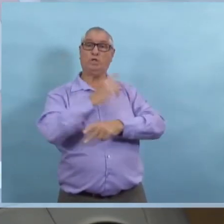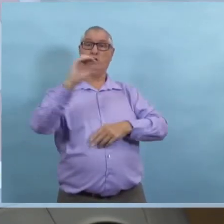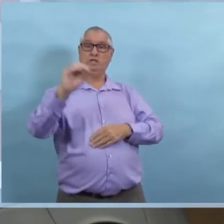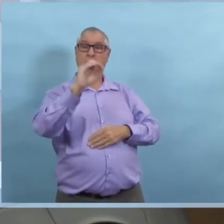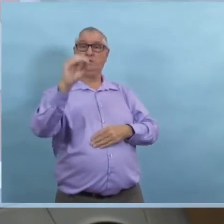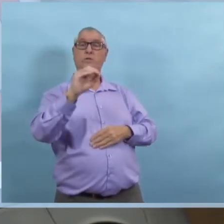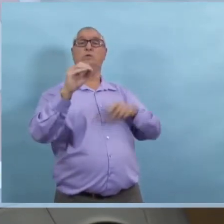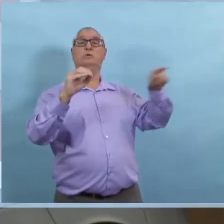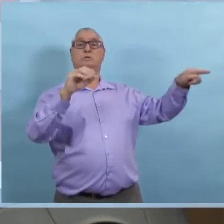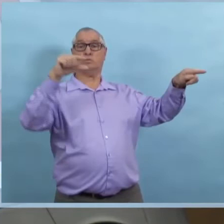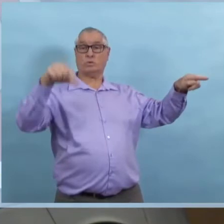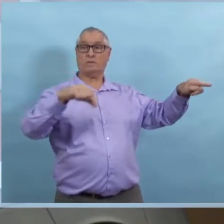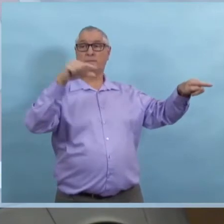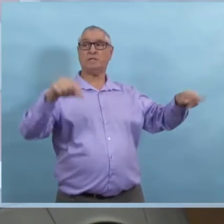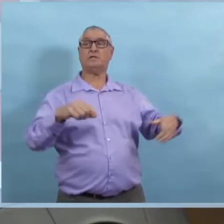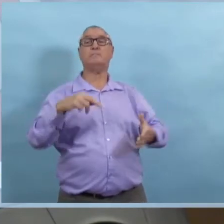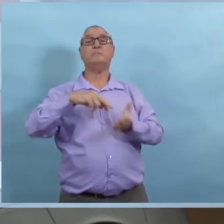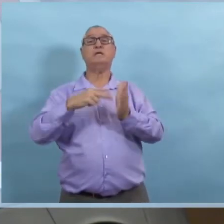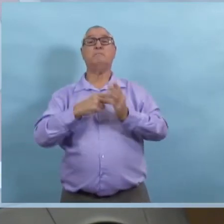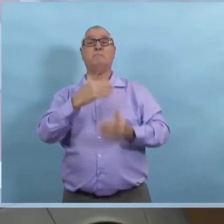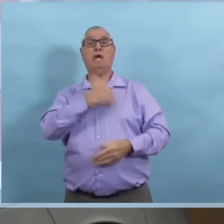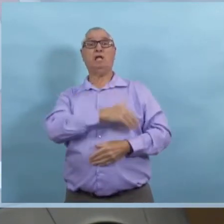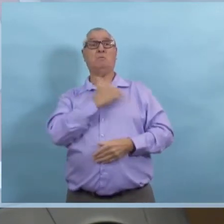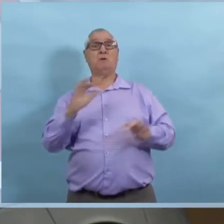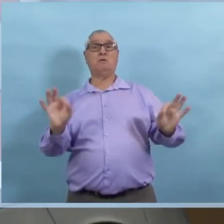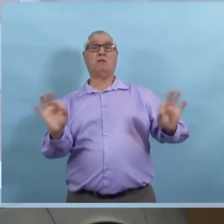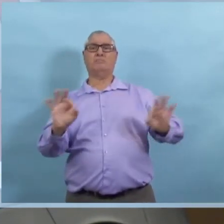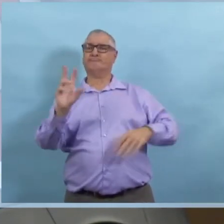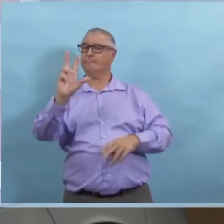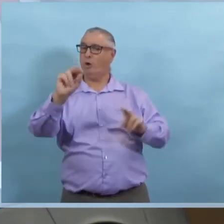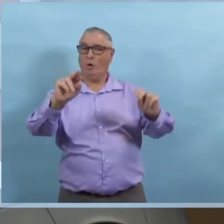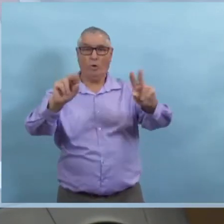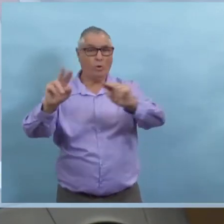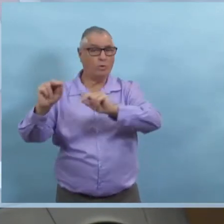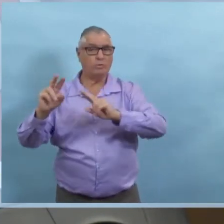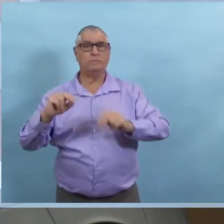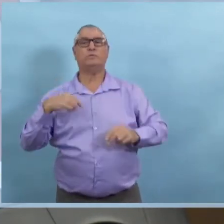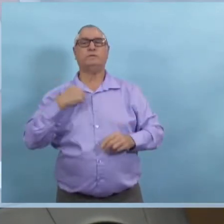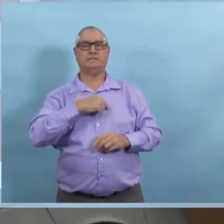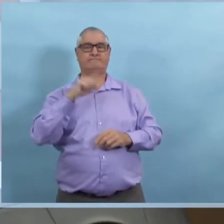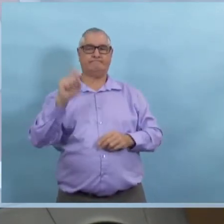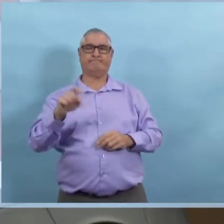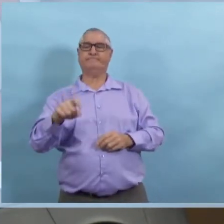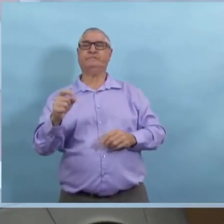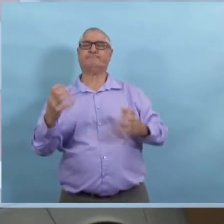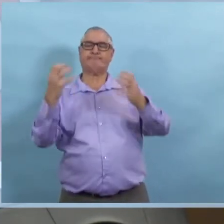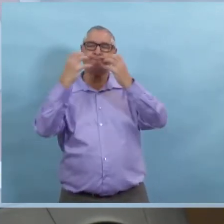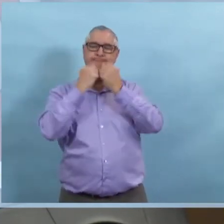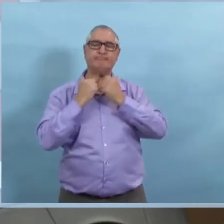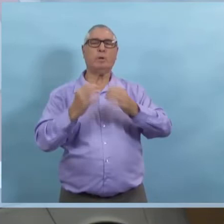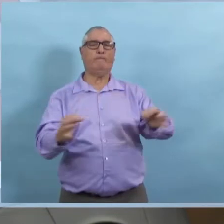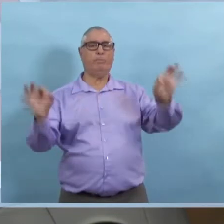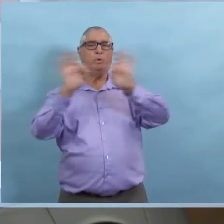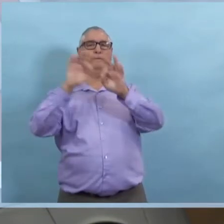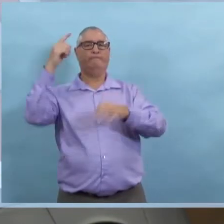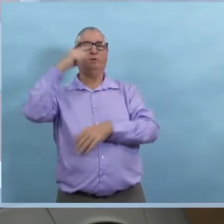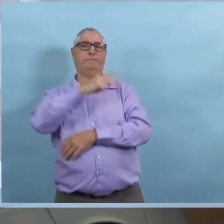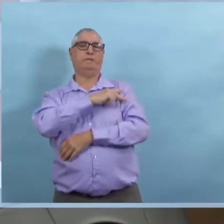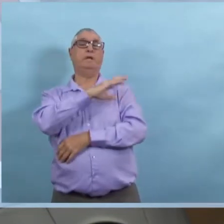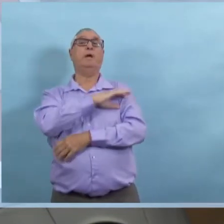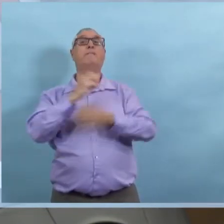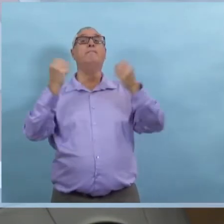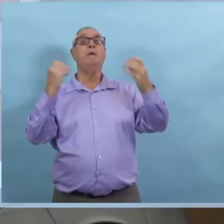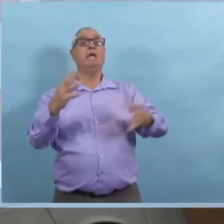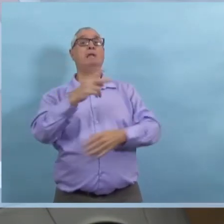ici. Tout ce que je veux vous dire ici, c'est que nous avons vraiment eu beaucoup de réussite pendant très longtemps parce qu'on a réussi à garder le coronavirus à l